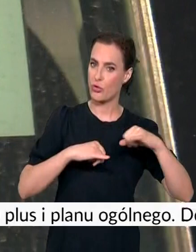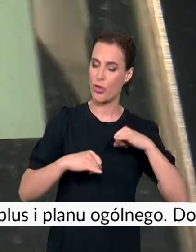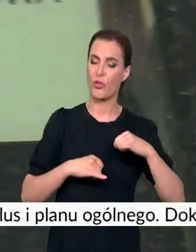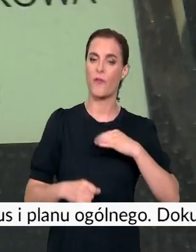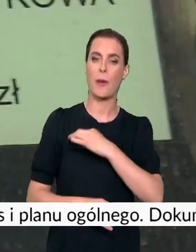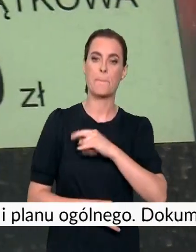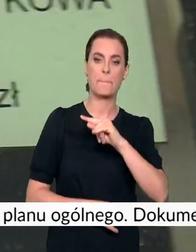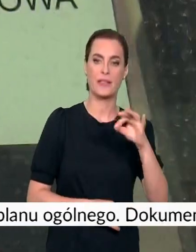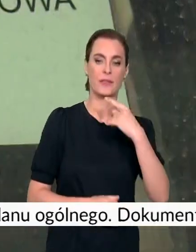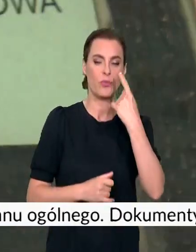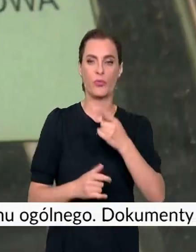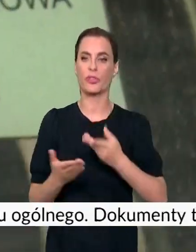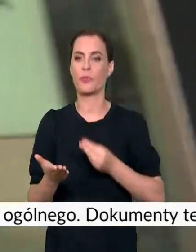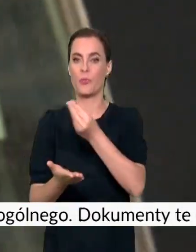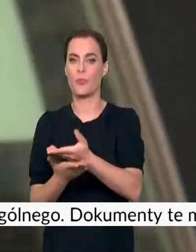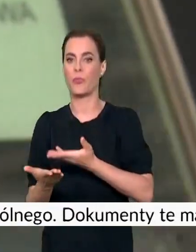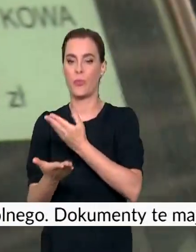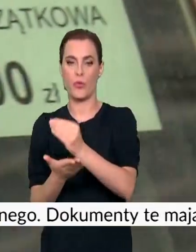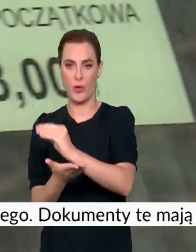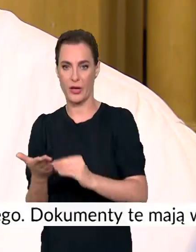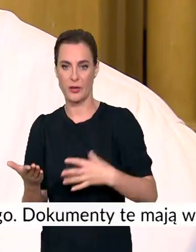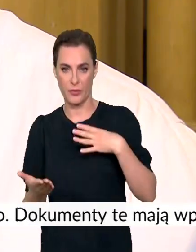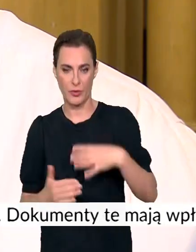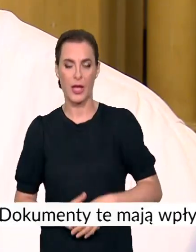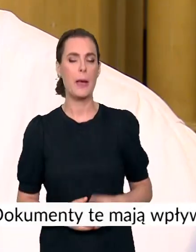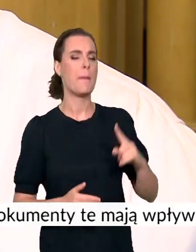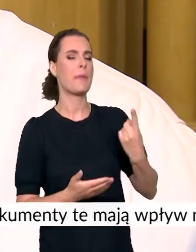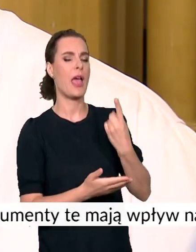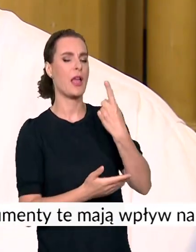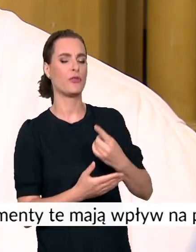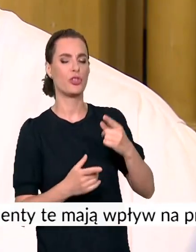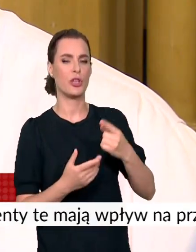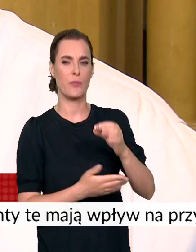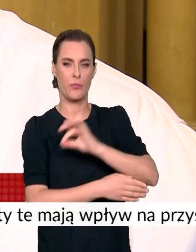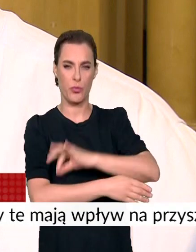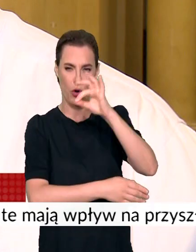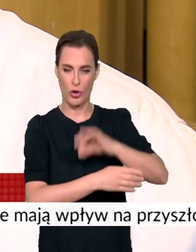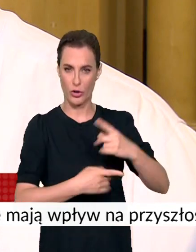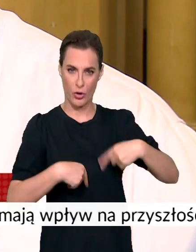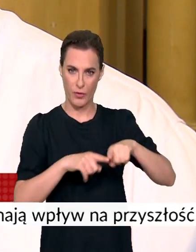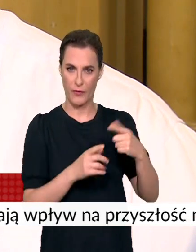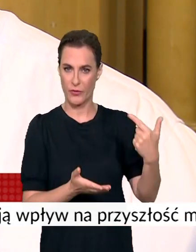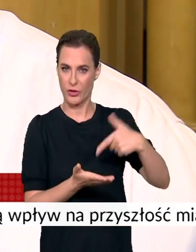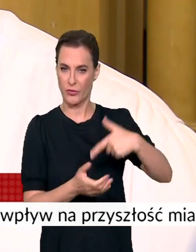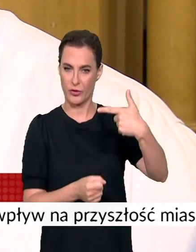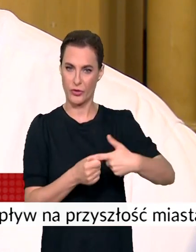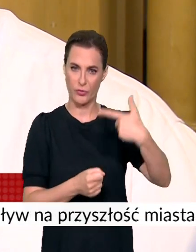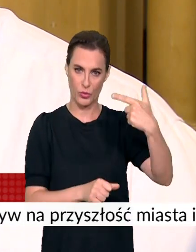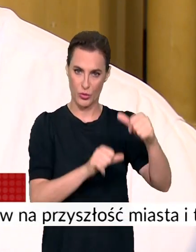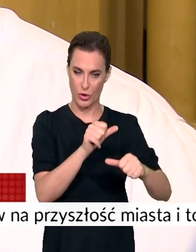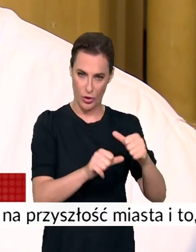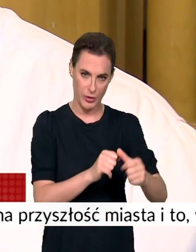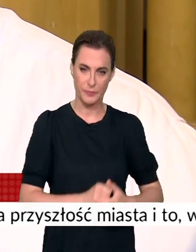Sprawiedliwości składali swoje projekty uchwały. Pierwszy projekt obywatelski, z tego co ja pamiętam, był składany w 1922 roku.